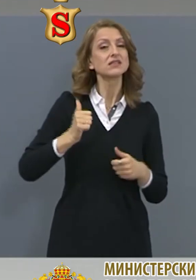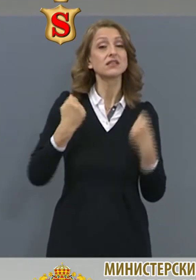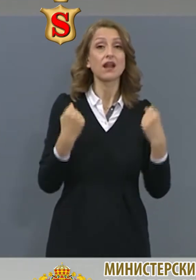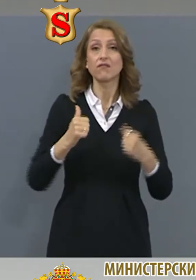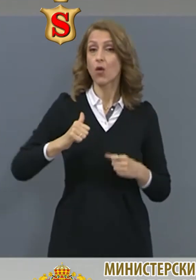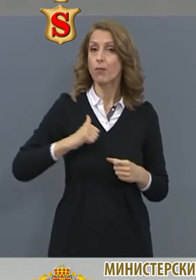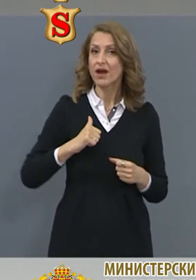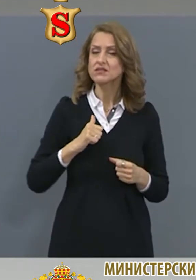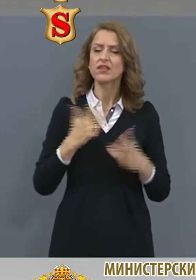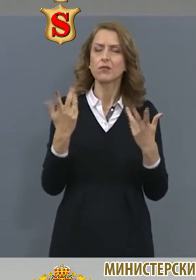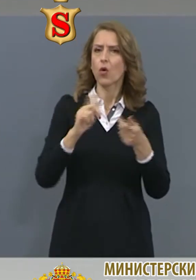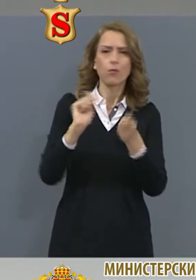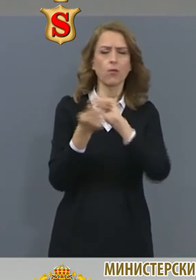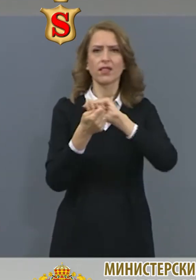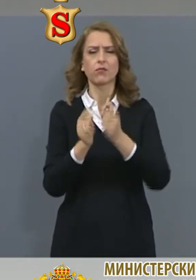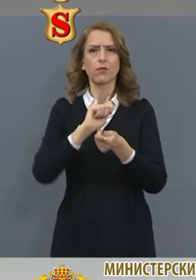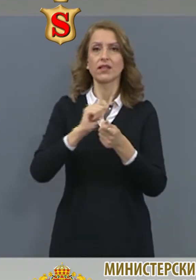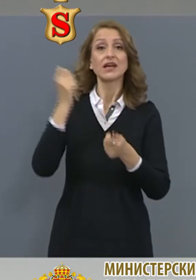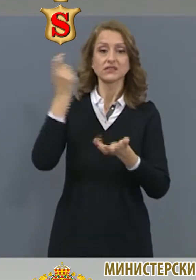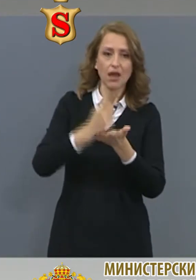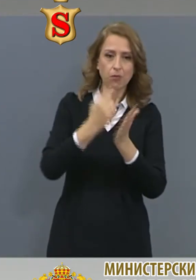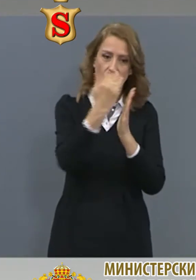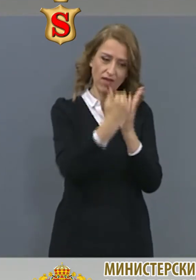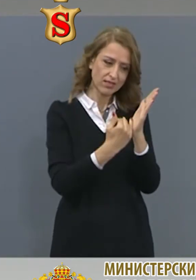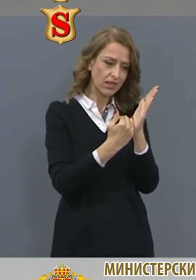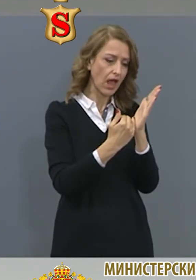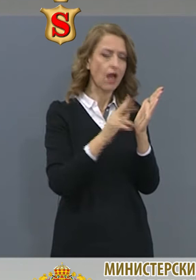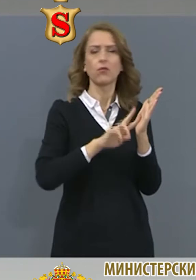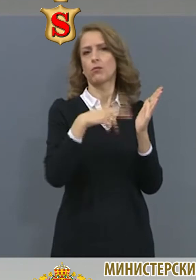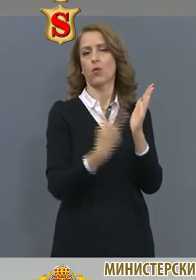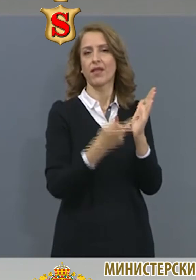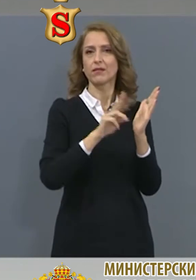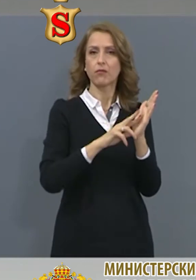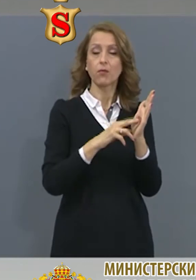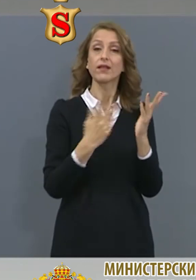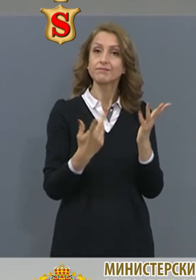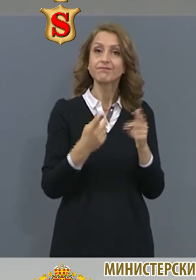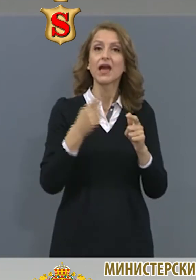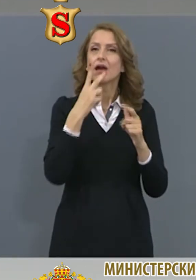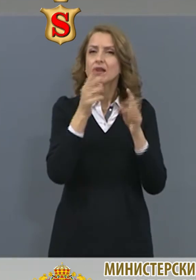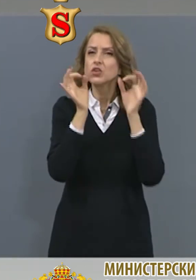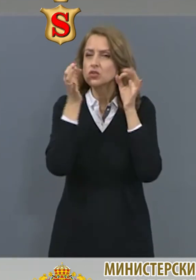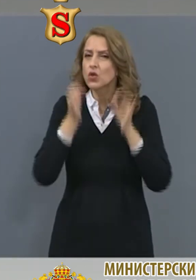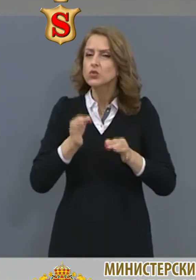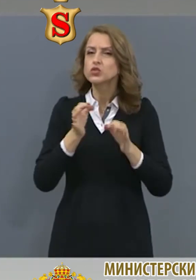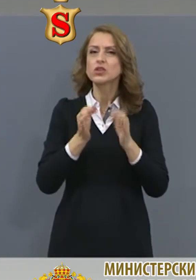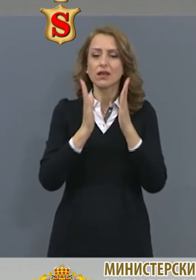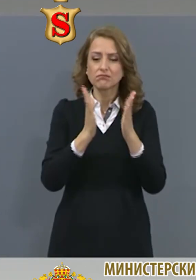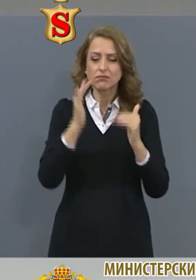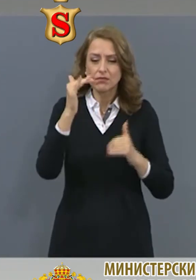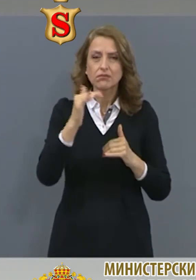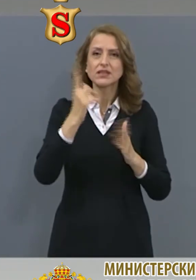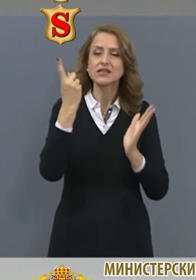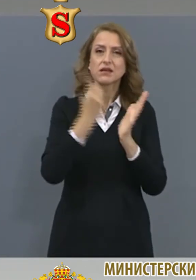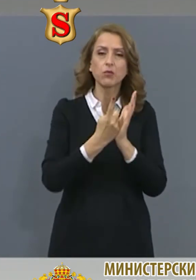претърпя немалко изменения, седем на брой. Ако се интересуват от конкретните формулировки на заповеда, доста ще ви е трудно да